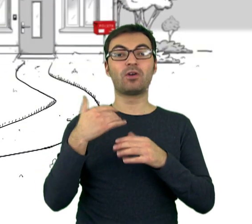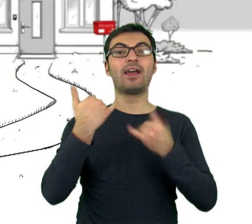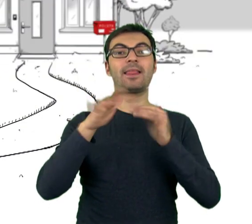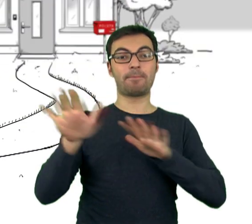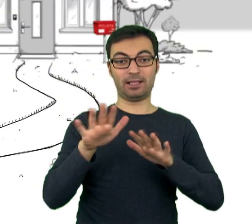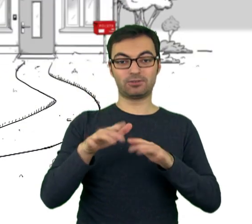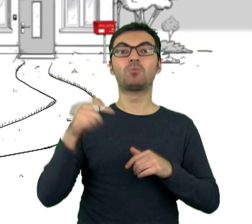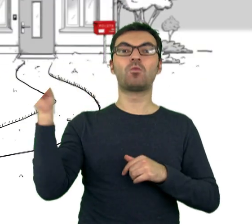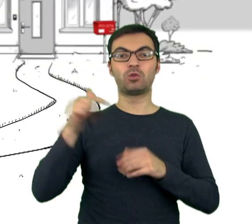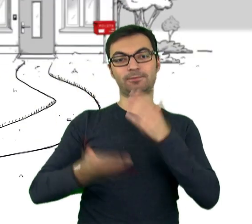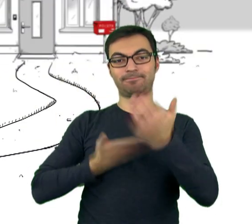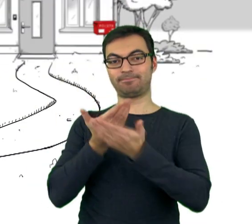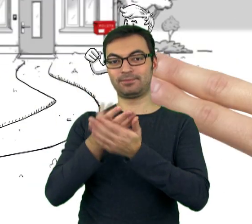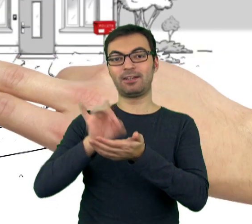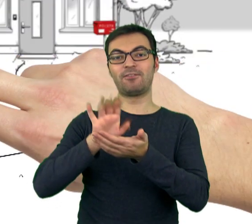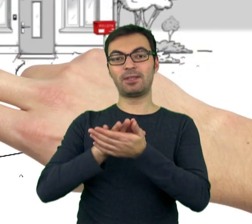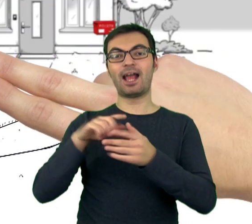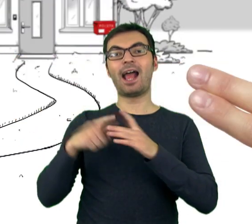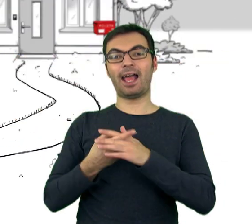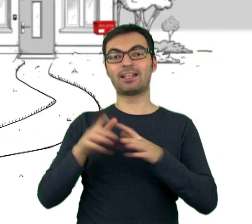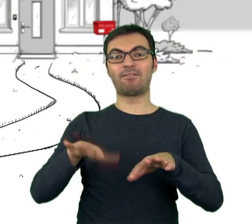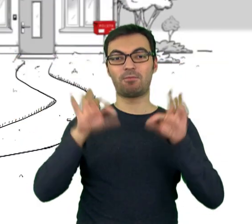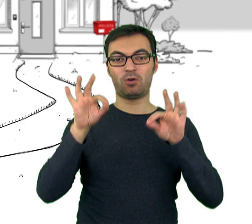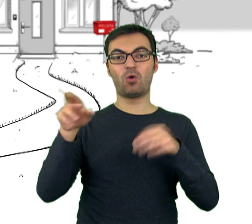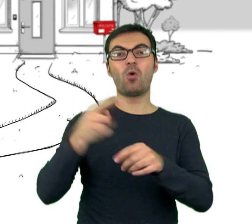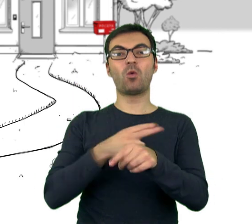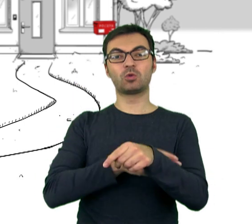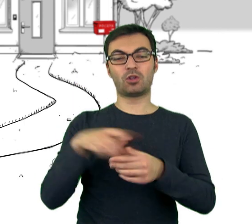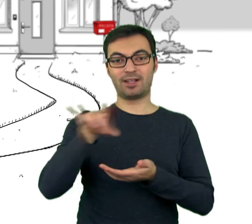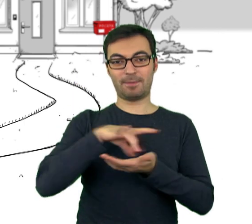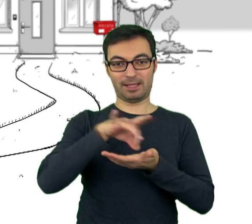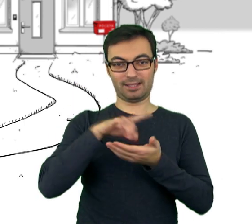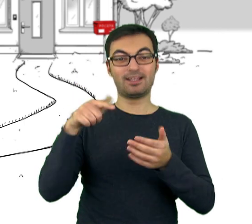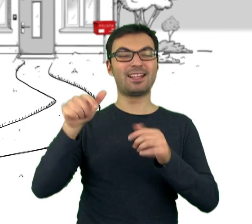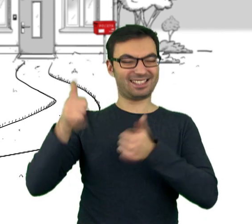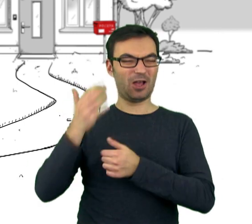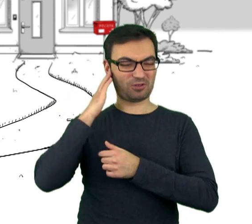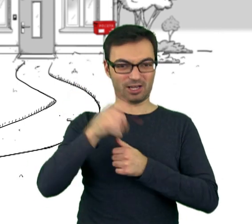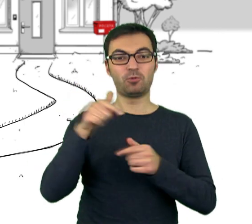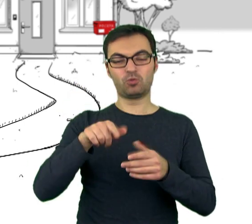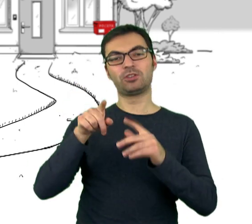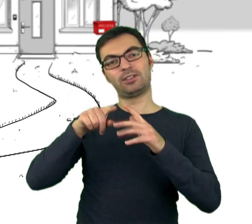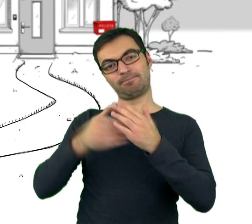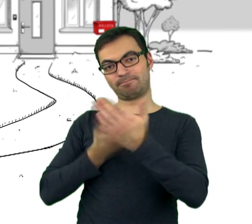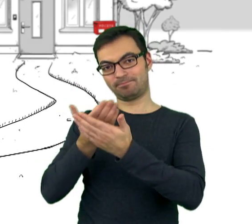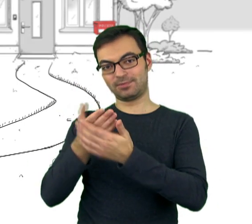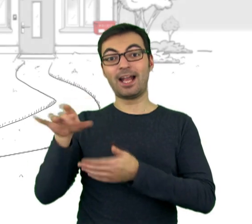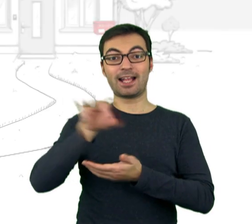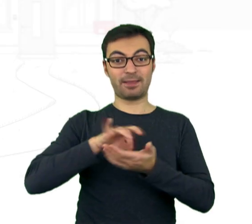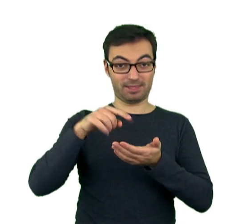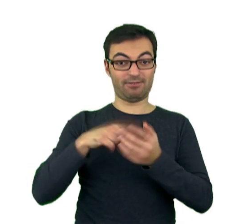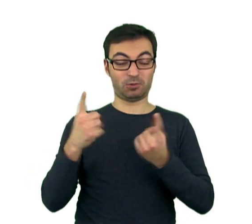zamieszkania, które nie jest miejscem zameldowania, powinieneś złożyć wniosek o wpisanie do rejestru wyborców w urzędzie gminy, w której stale